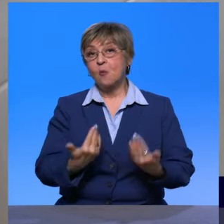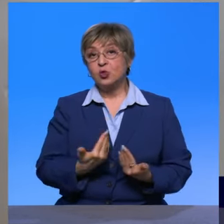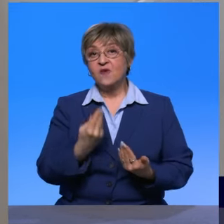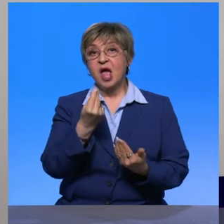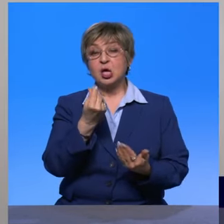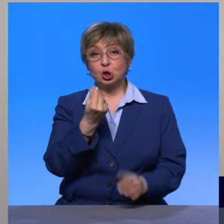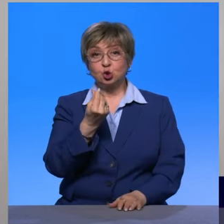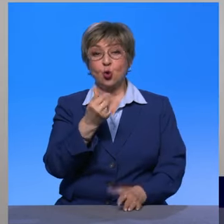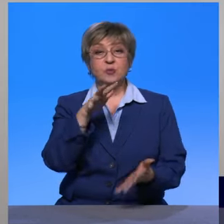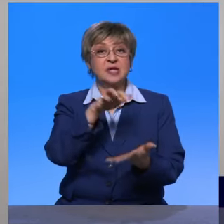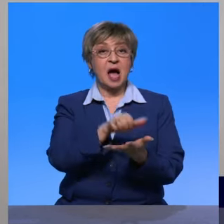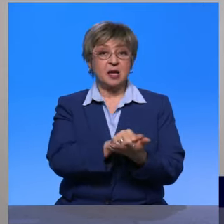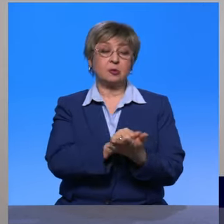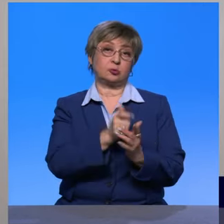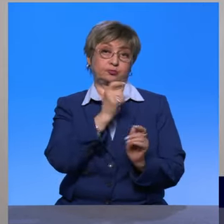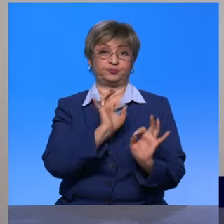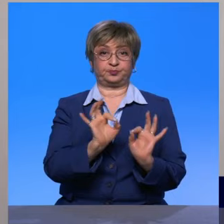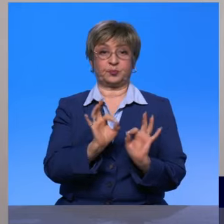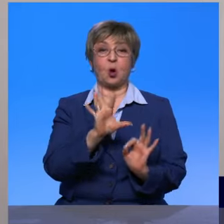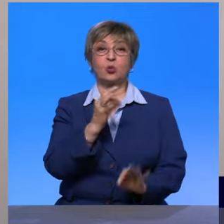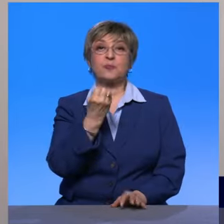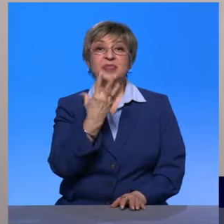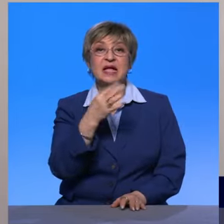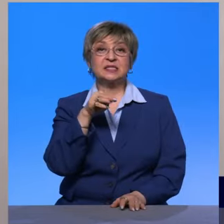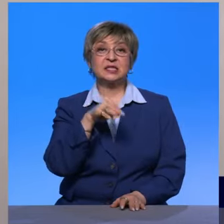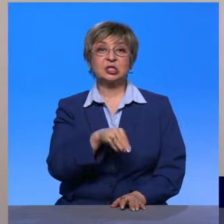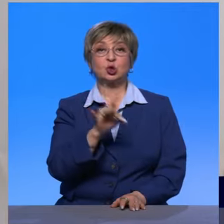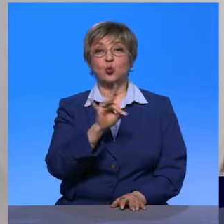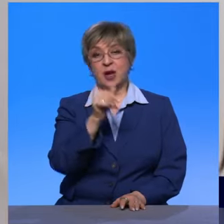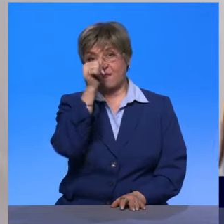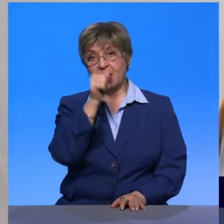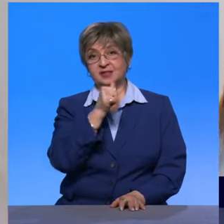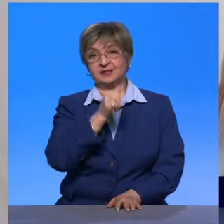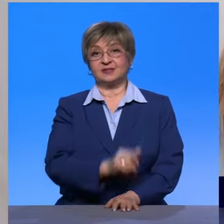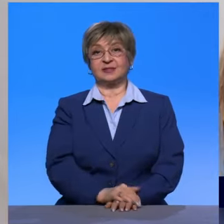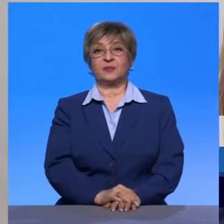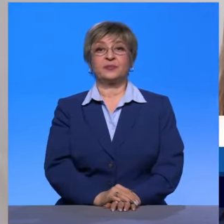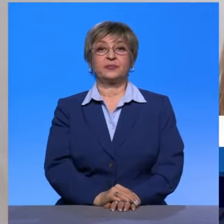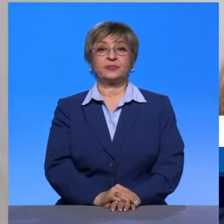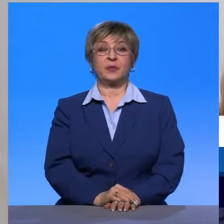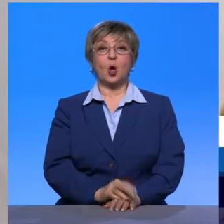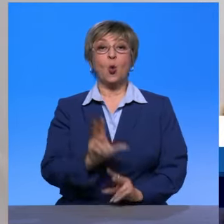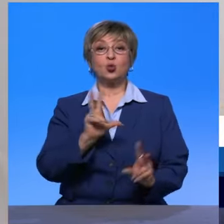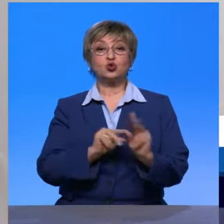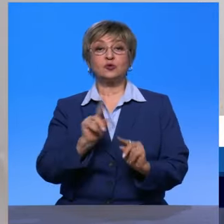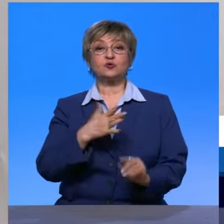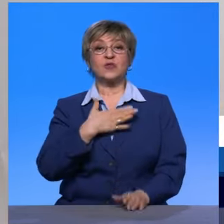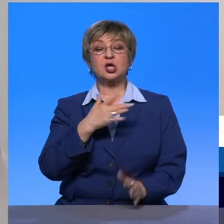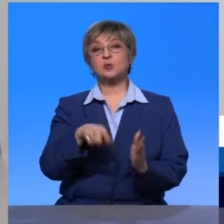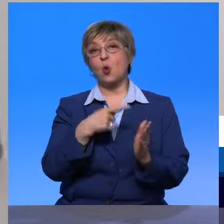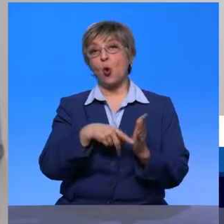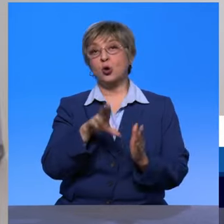там тоже такая сносная от 15 тысяч рублей в месяц. Учитывая то, что в нашем городе